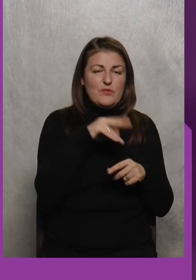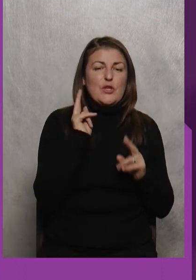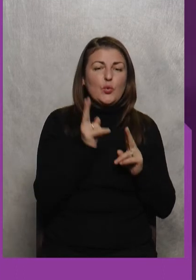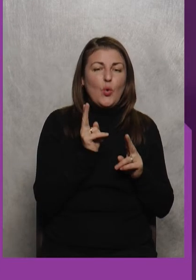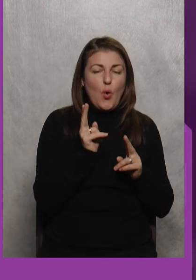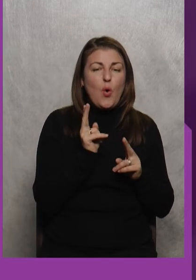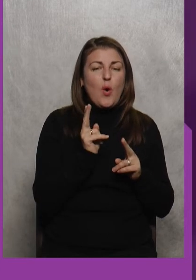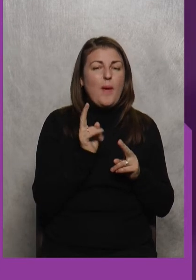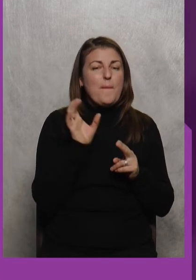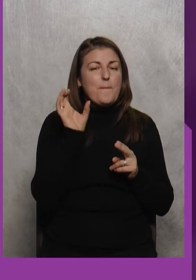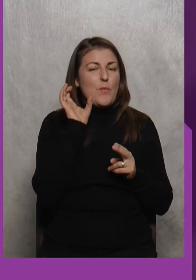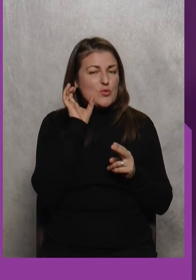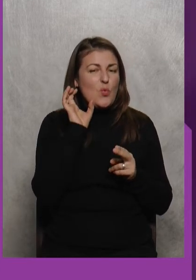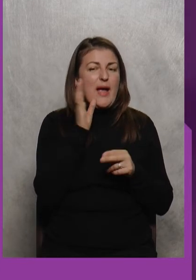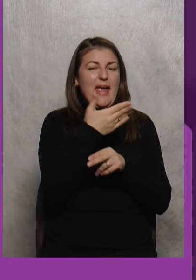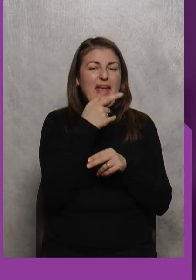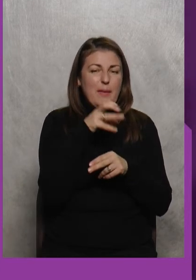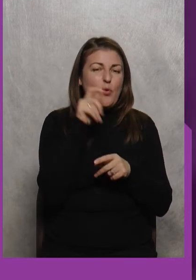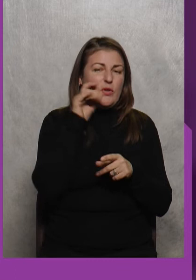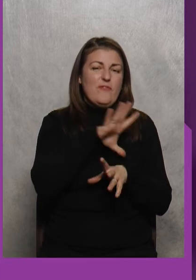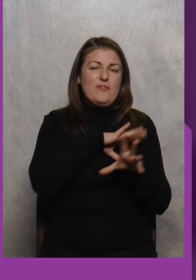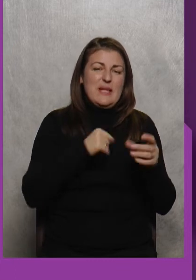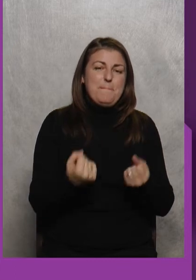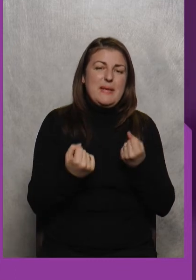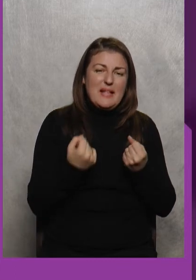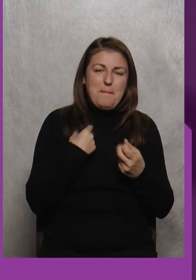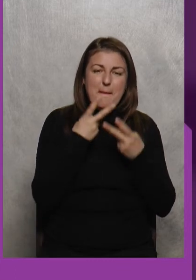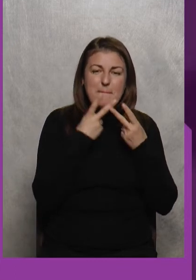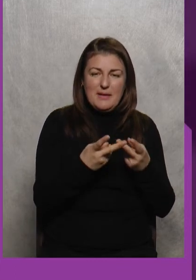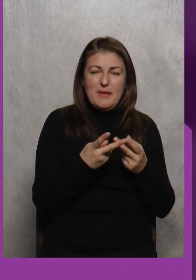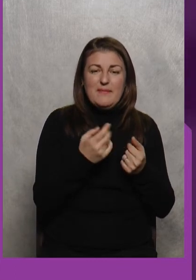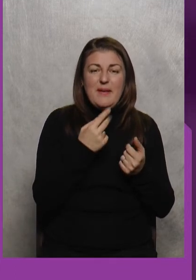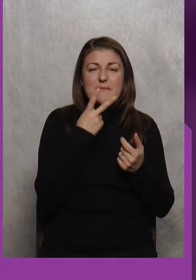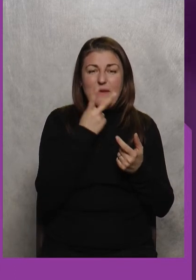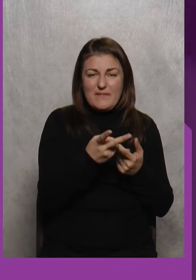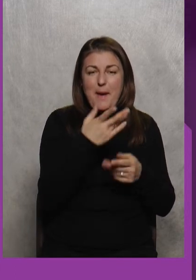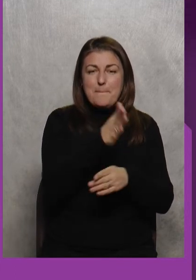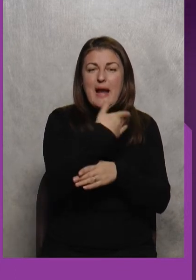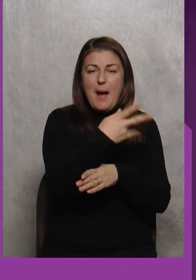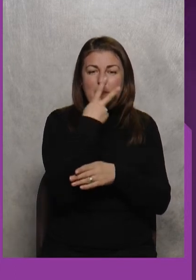Послухав Ївну України Всі Підтримували Ми бачимо Там Радіють